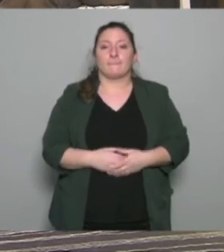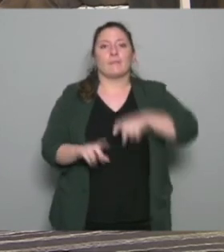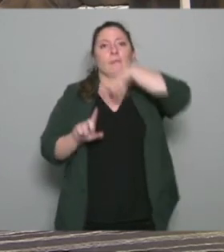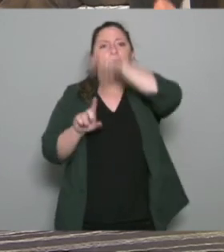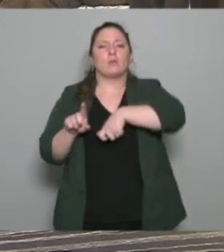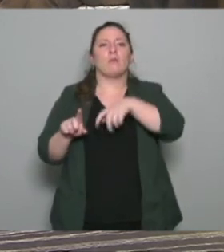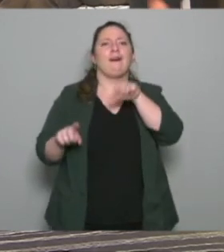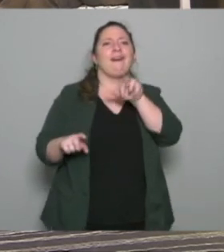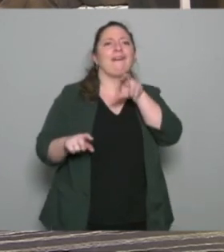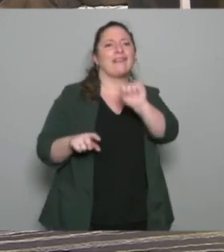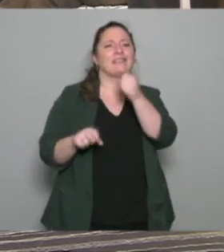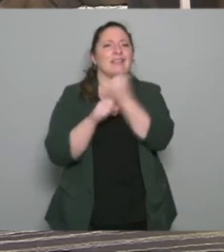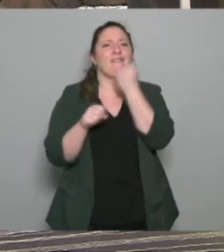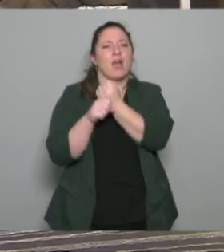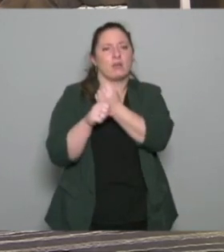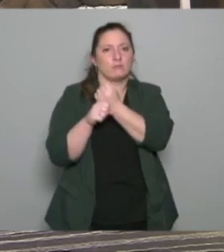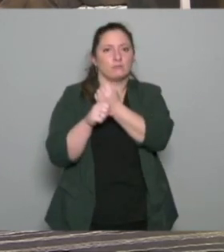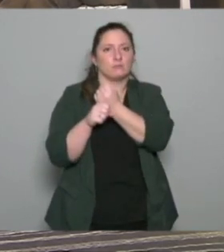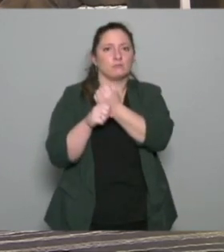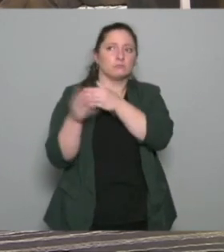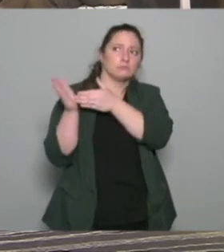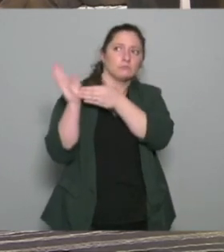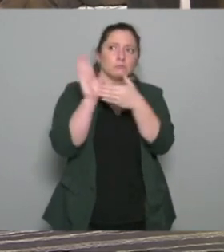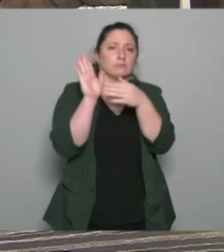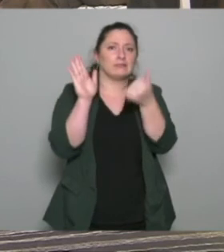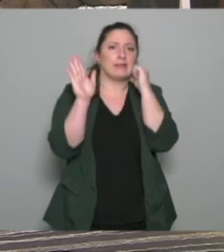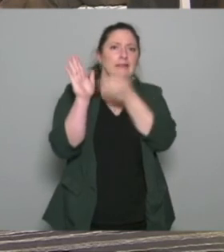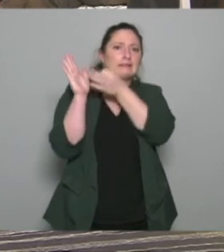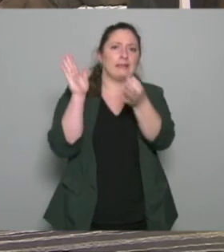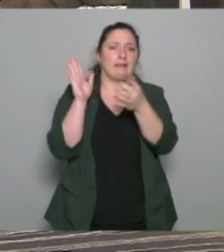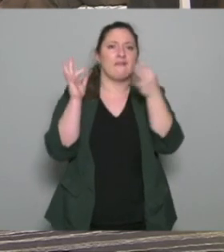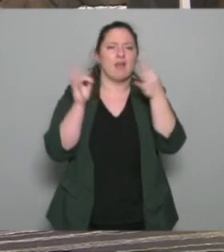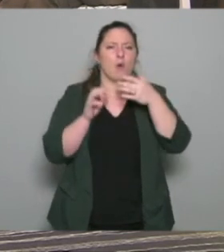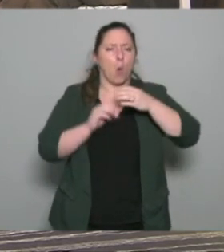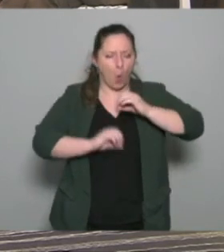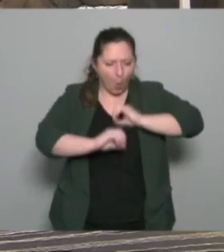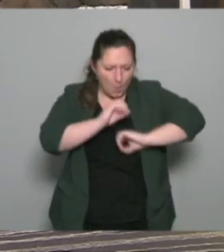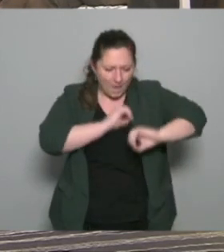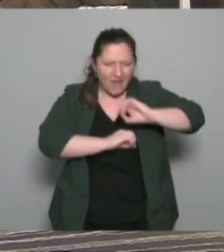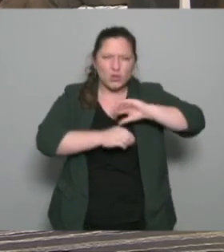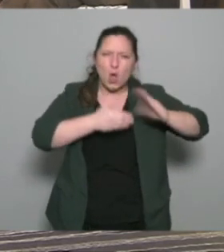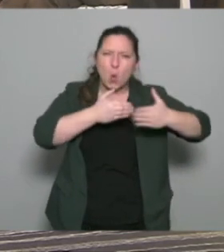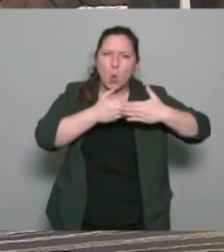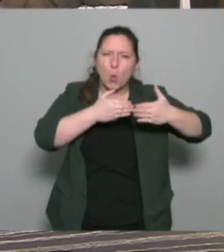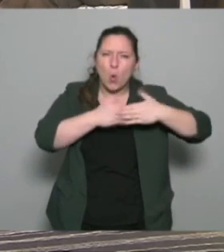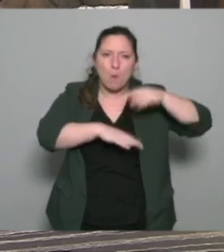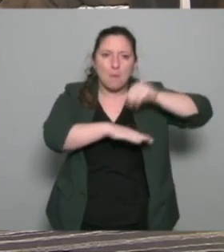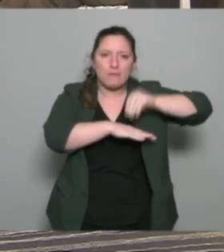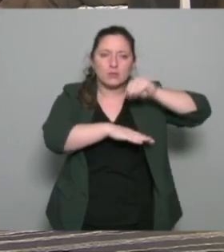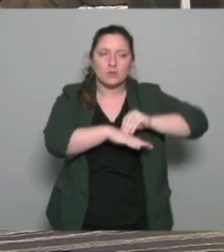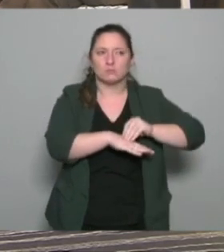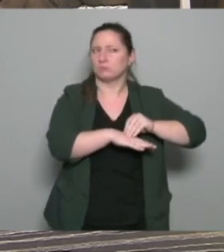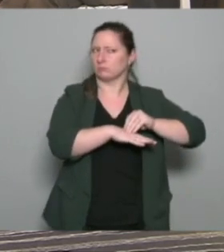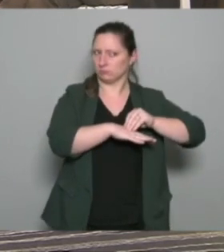de l'agence régionale de santé nous a indiqué hier elle nous a parlé d'opérateurs locaux de prévention je pense